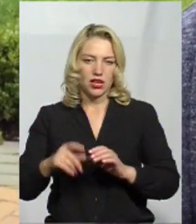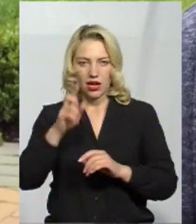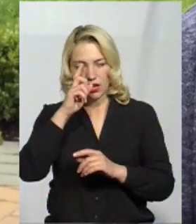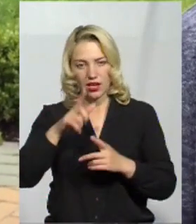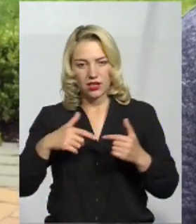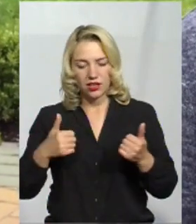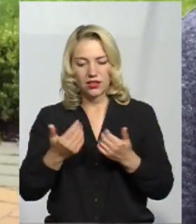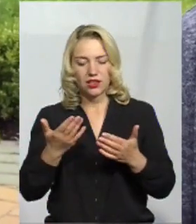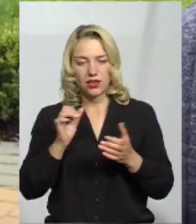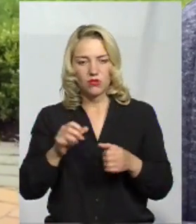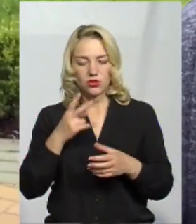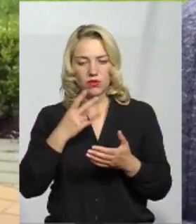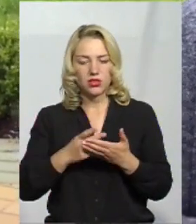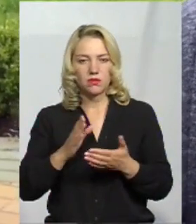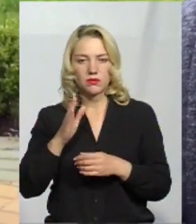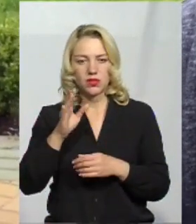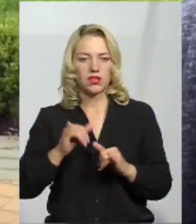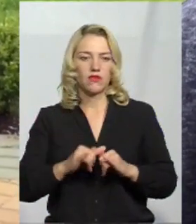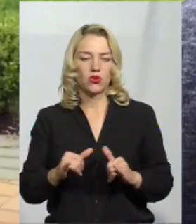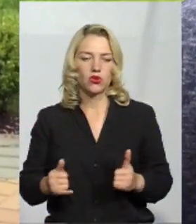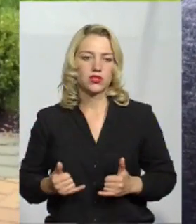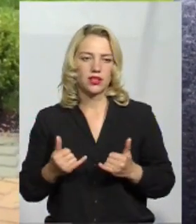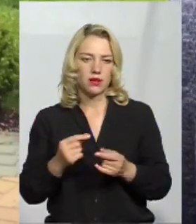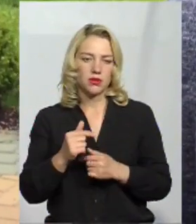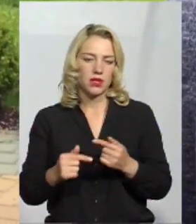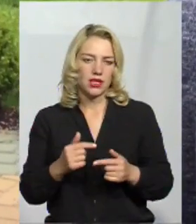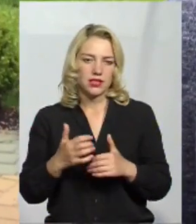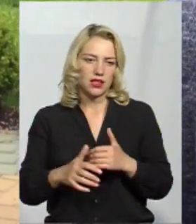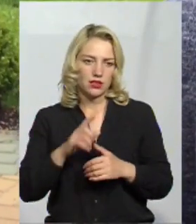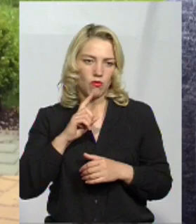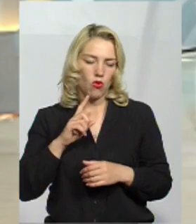можете назвати перспективи розвитку для підприємництва серед молодь?